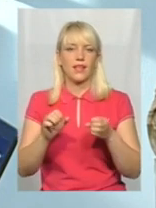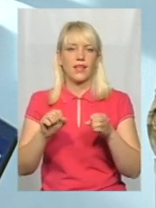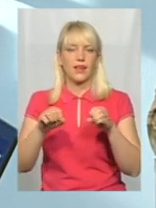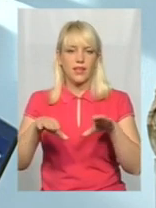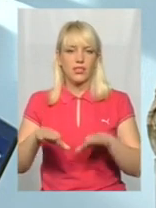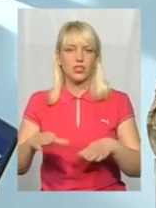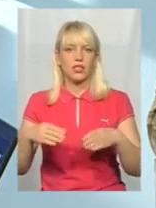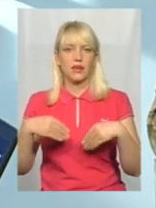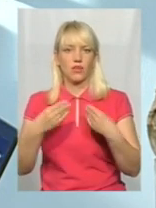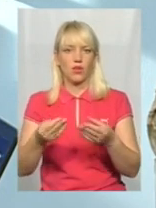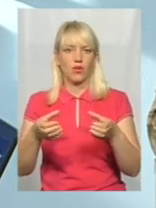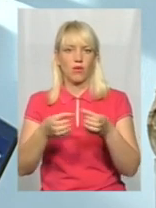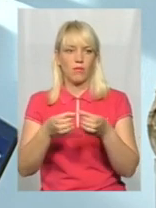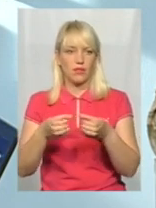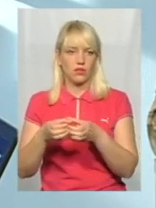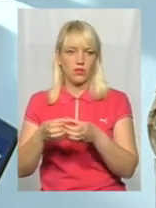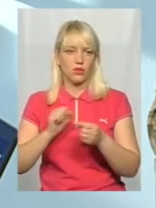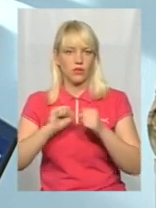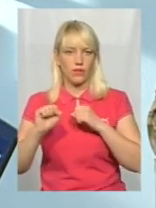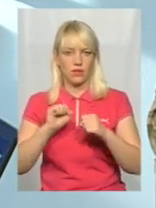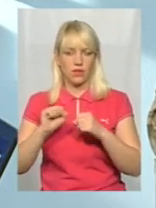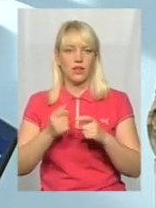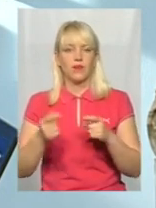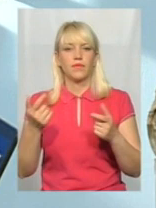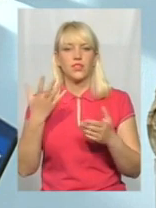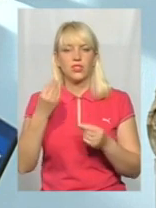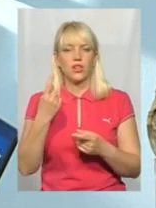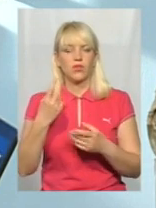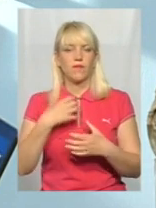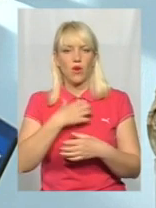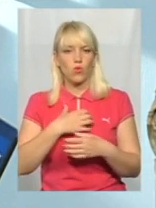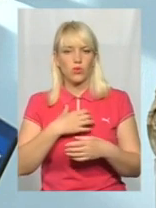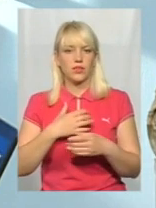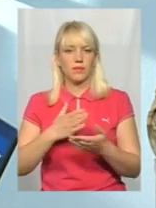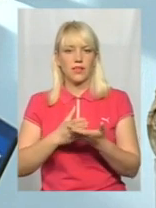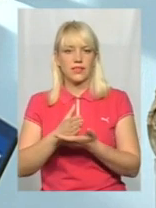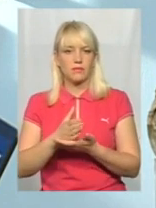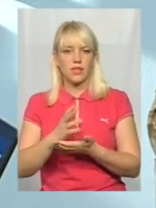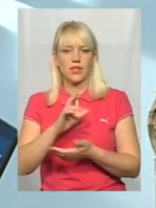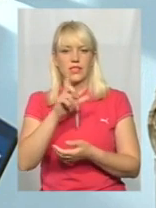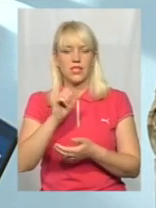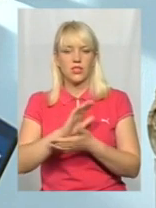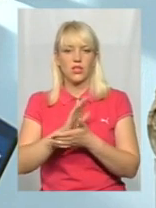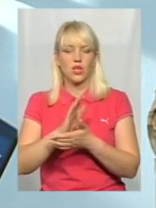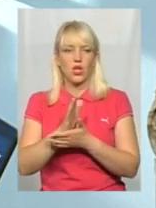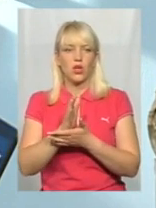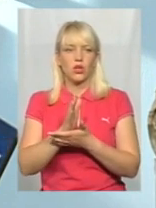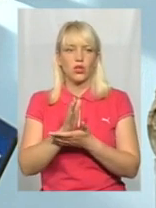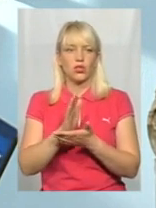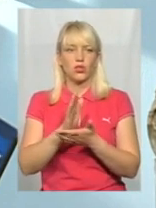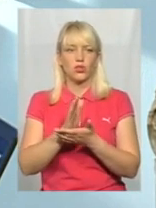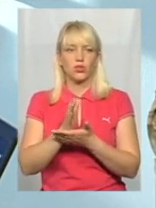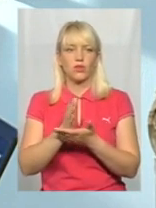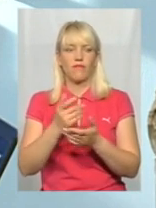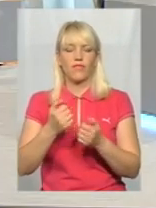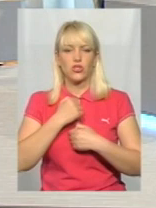Але ще одним ваговим таким є аспектом військової служби за контрактом, зрозумієте, як я вже казав, військова частина